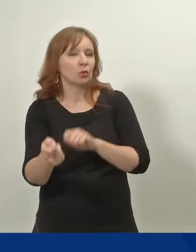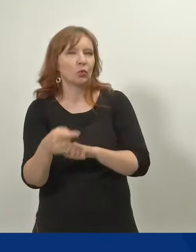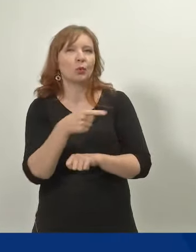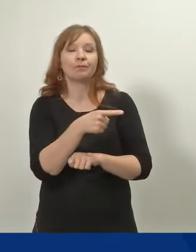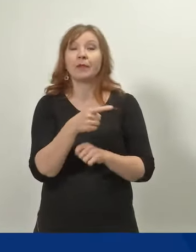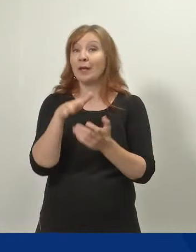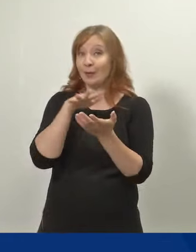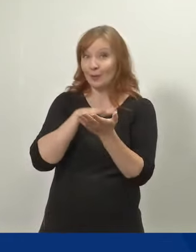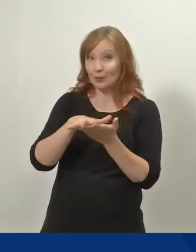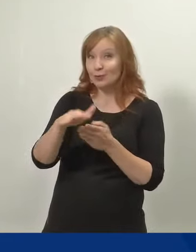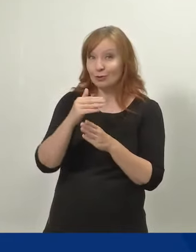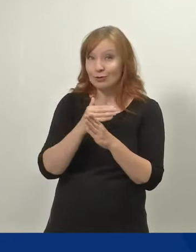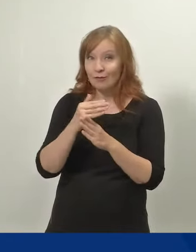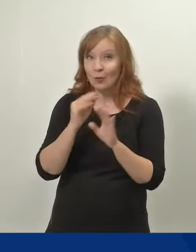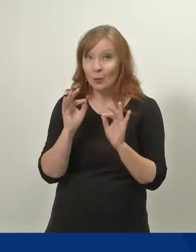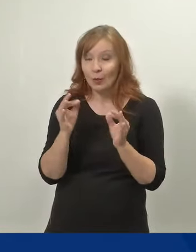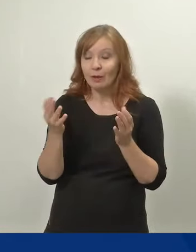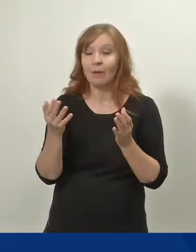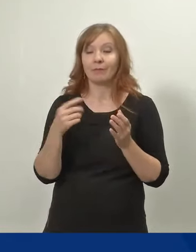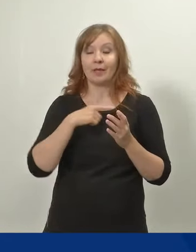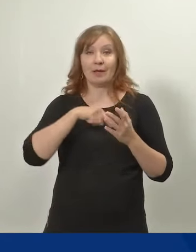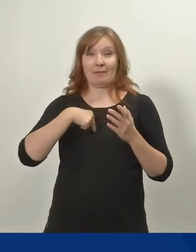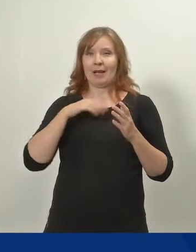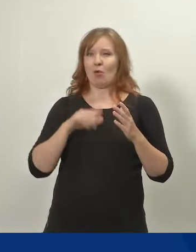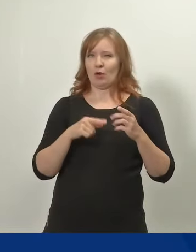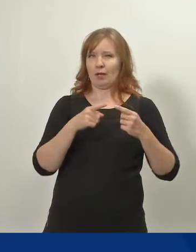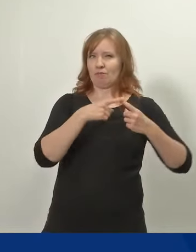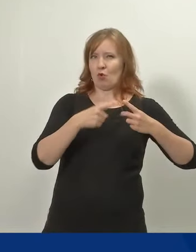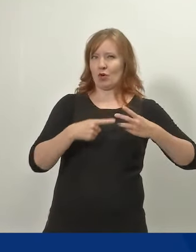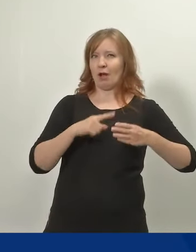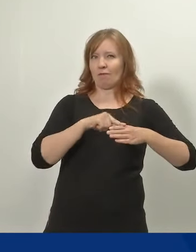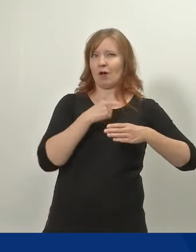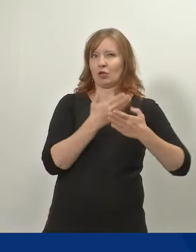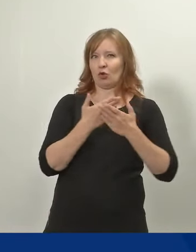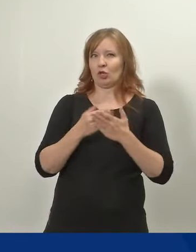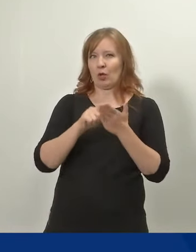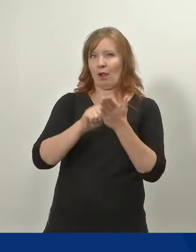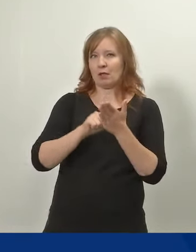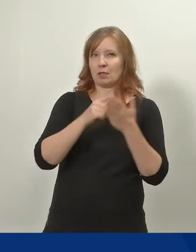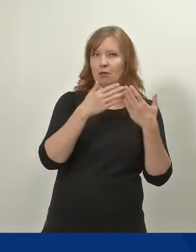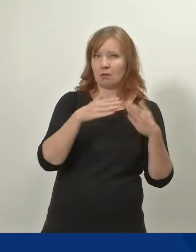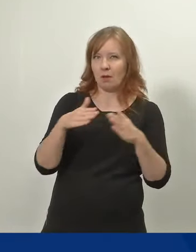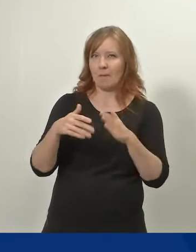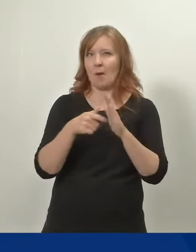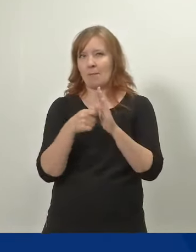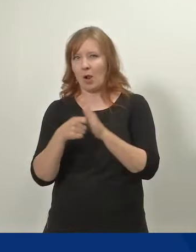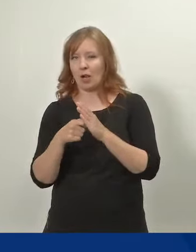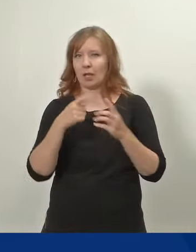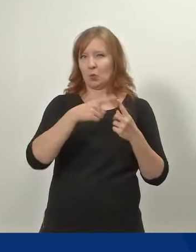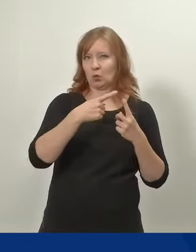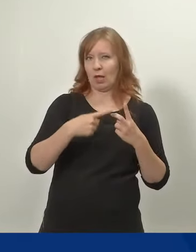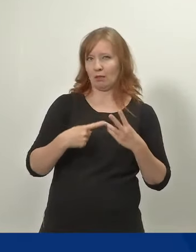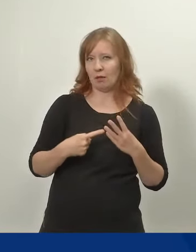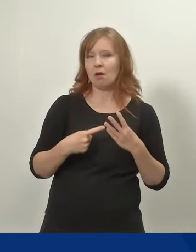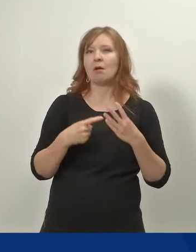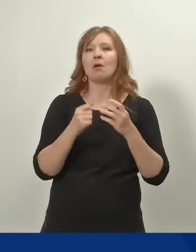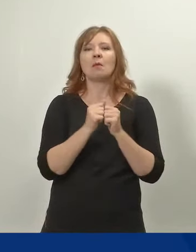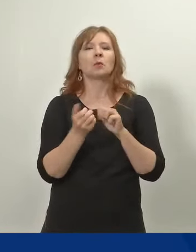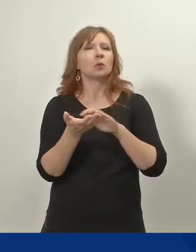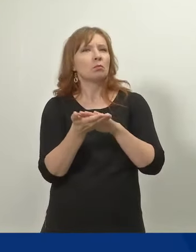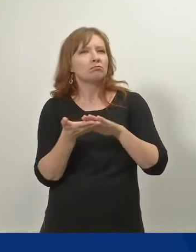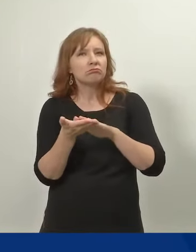Meillä oli siinä useampia tämmöisiä vaihtoehtoisia laskentatapoja ja malleja, mutta pohjalla oli